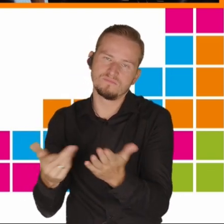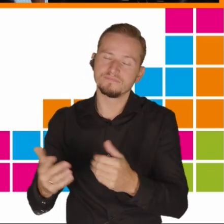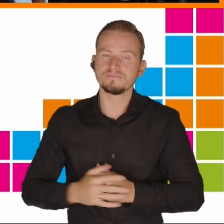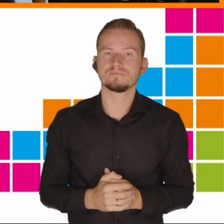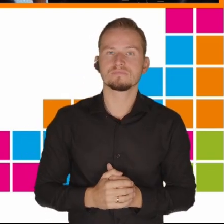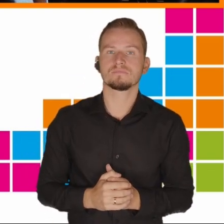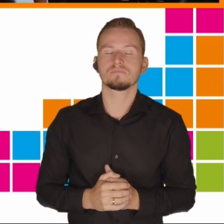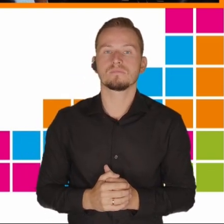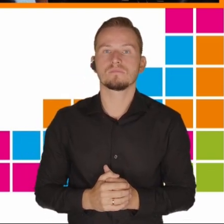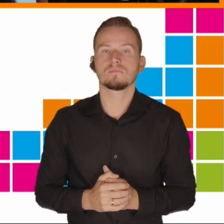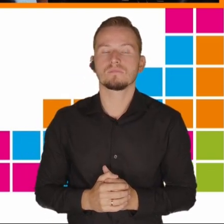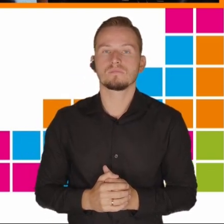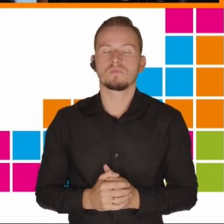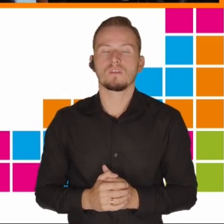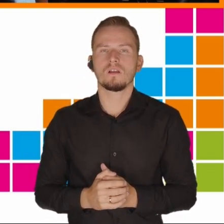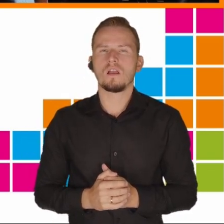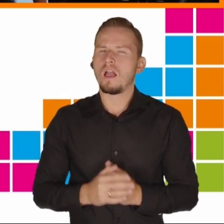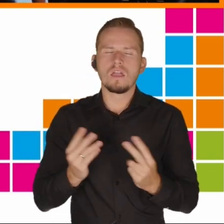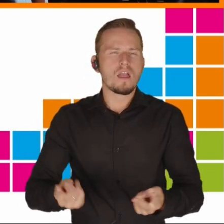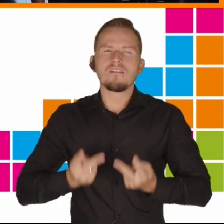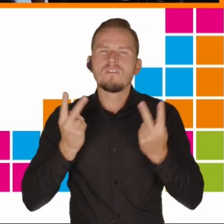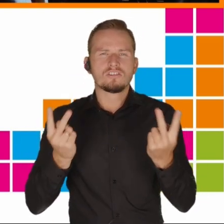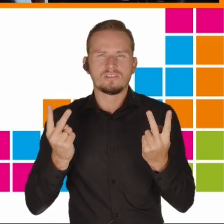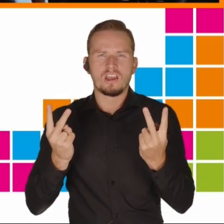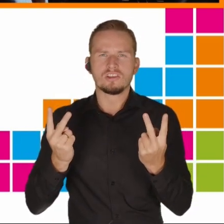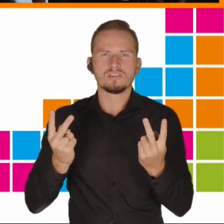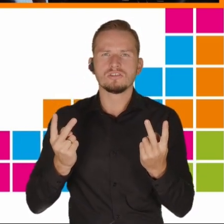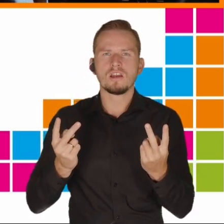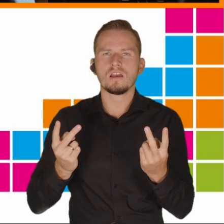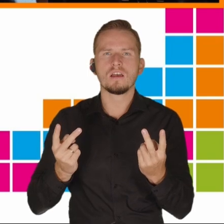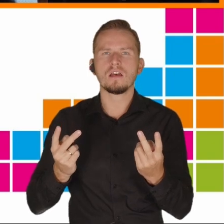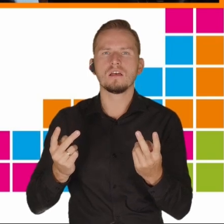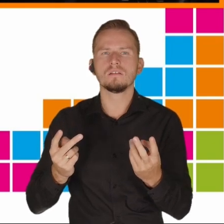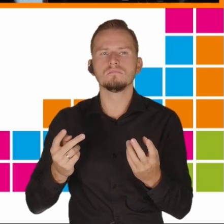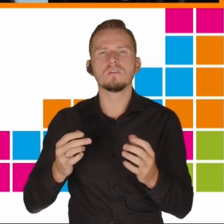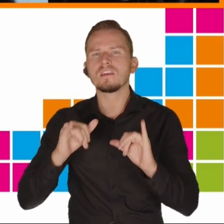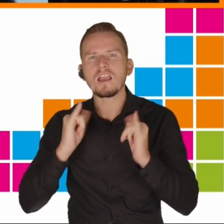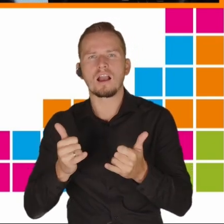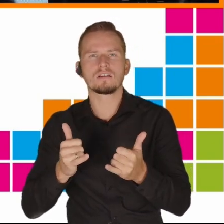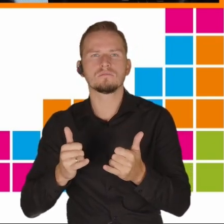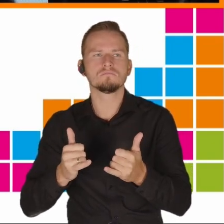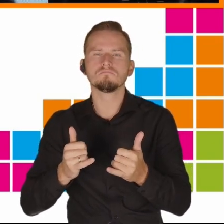Jedno z najważniejszych narzędzi w zakresie kształtowania polityki,